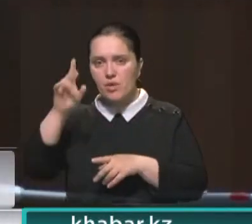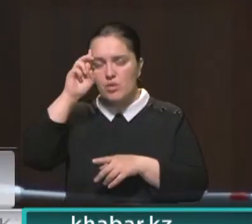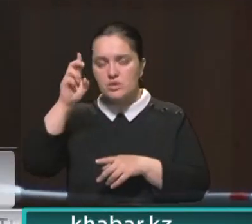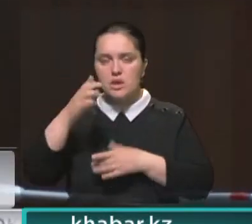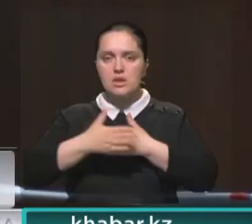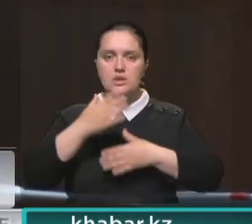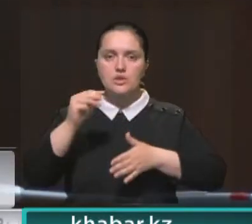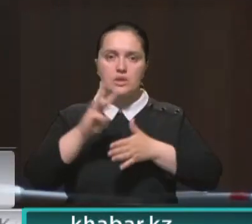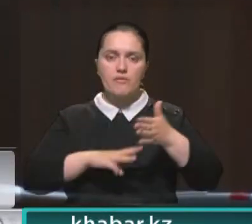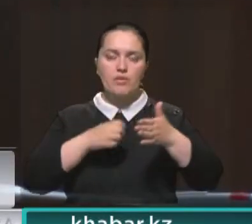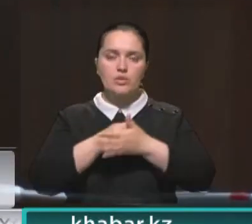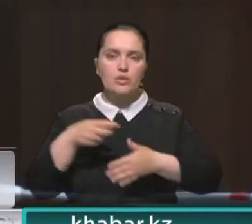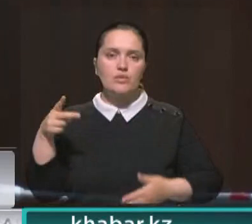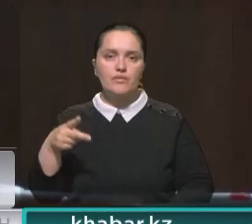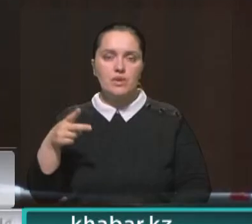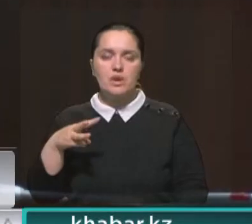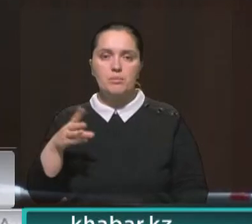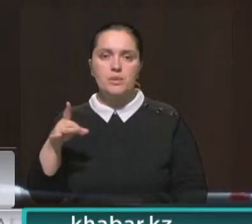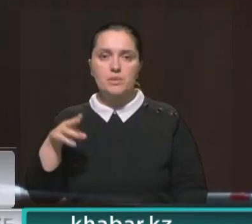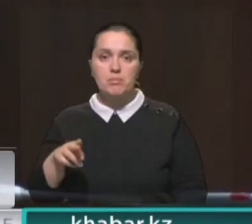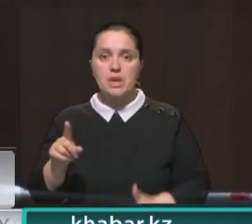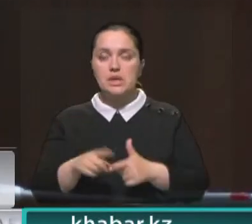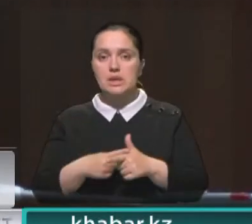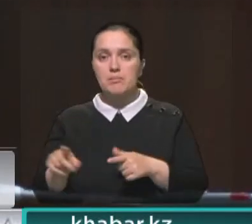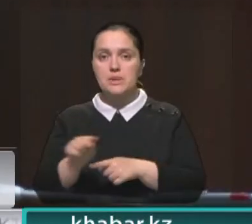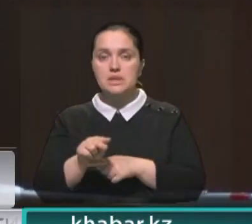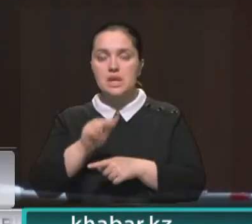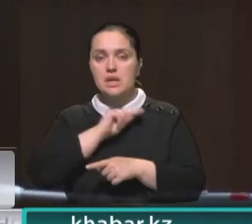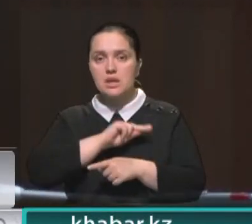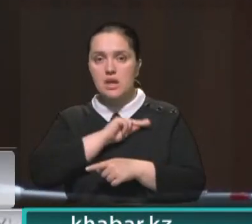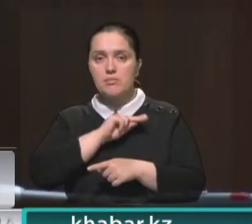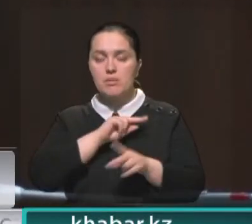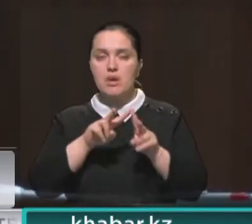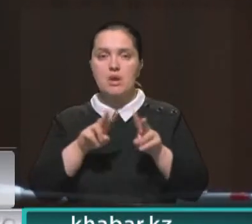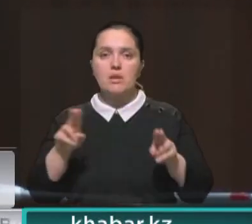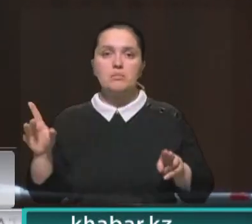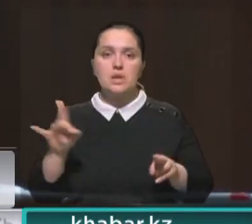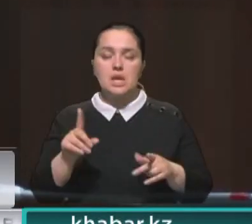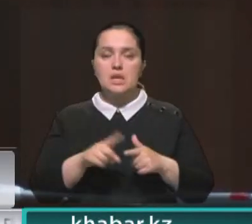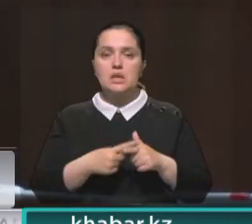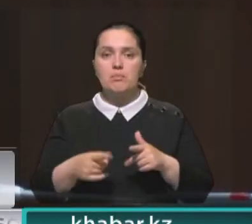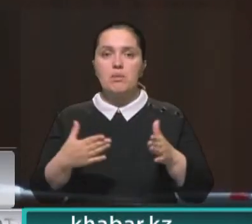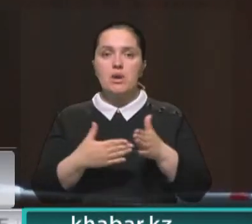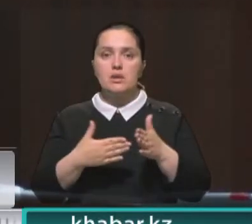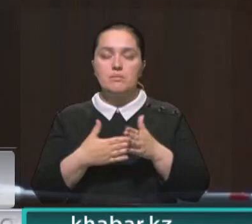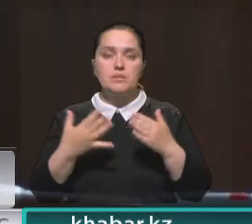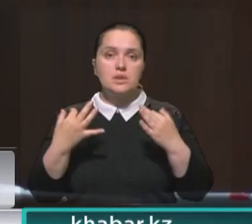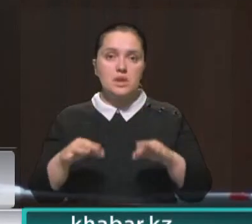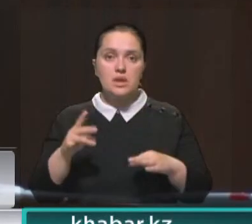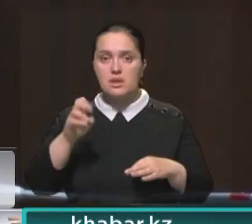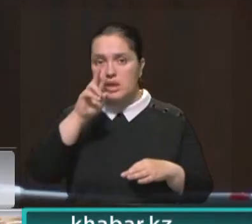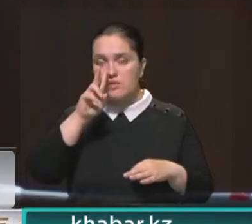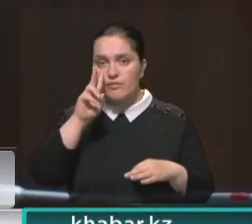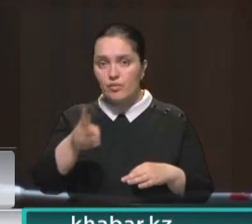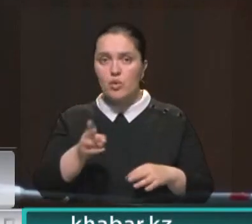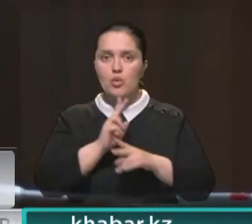штрафом в размере до 2000 МРП, либо исправительными работами в том же размере, либо ограничением свободы на срок до двух лет.